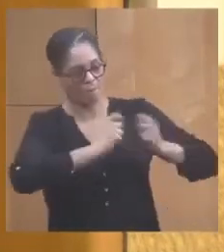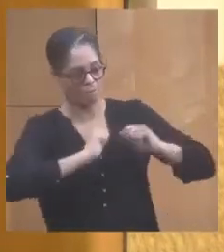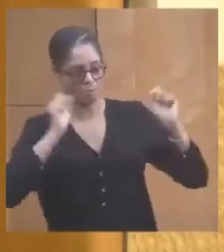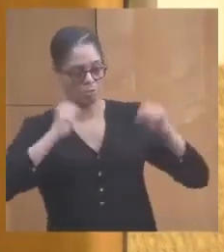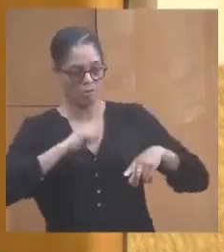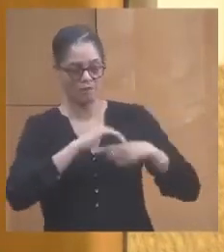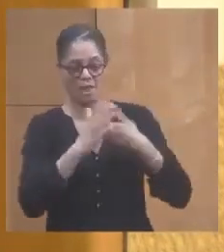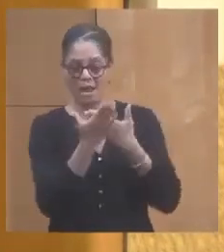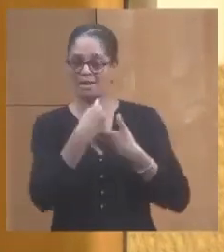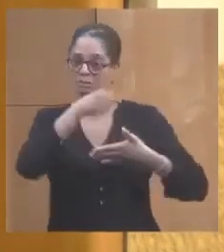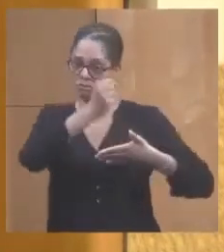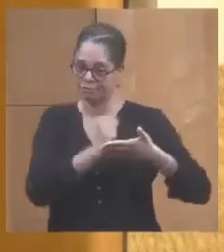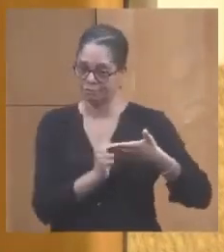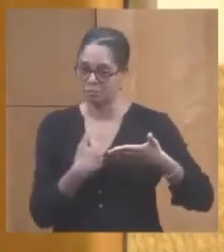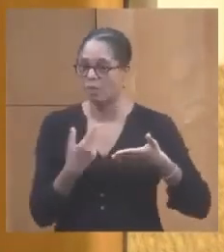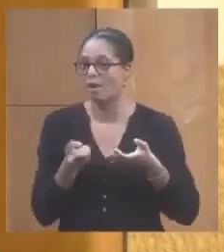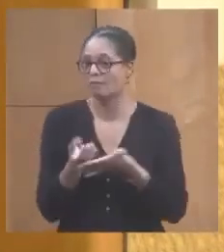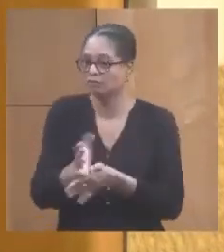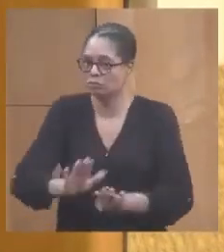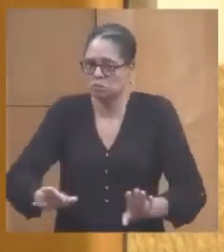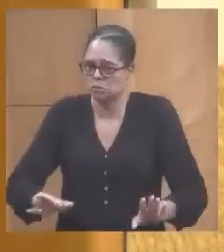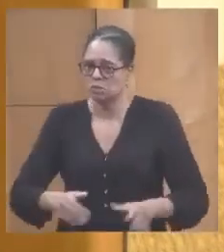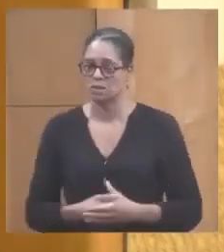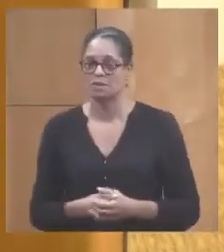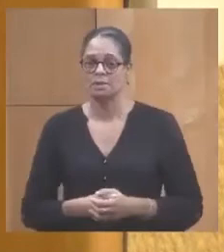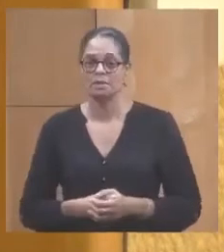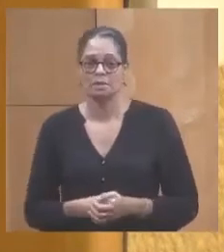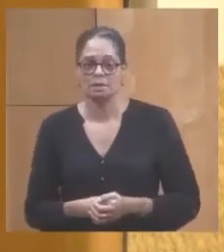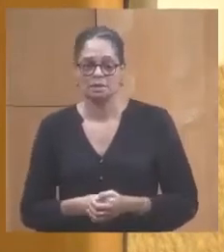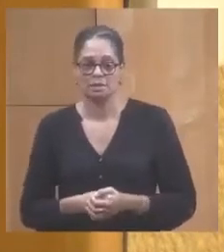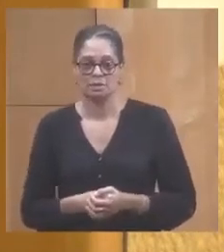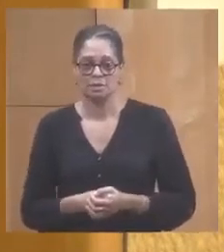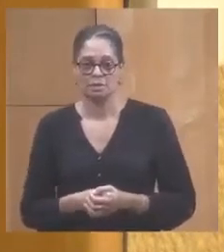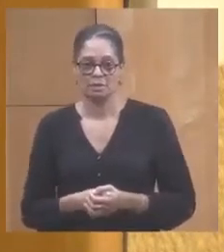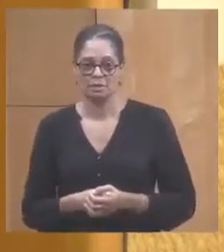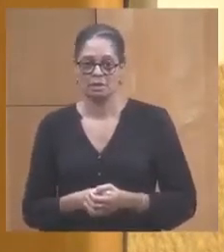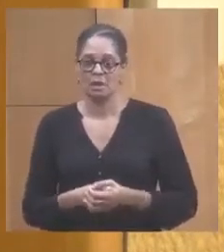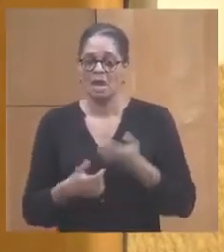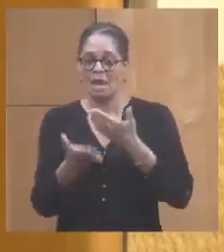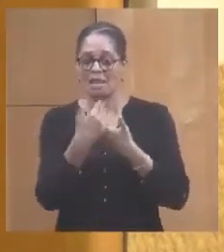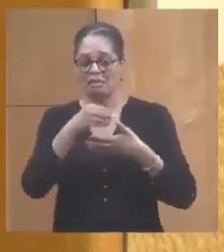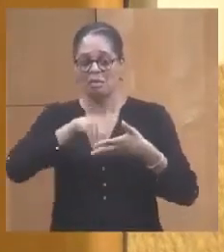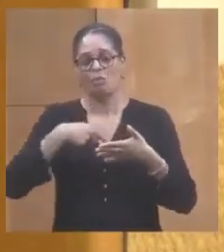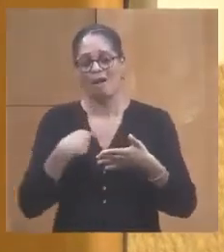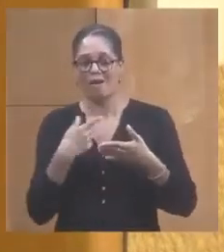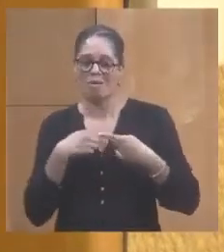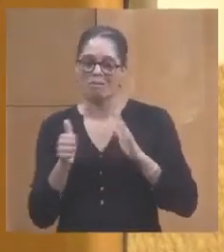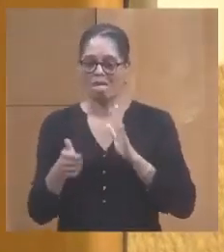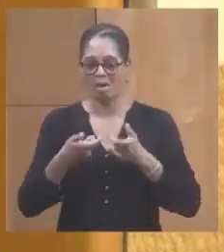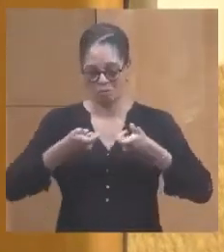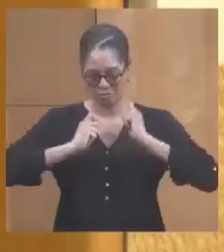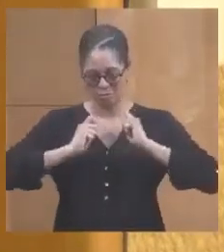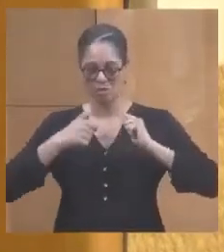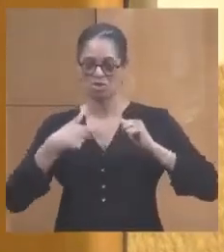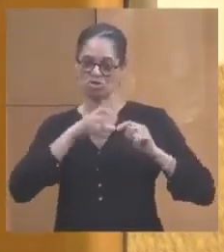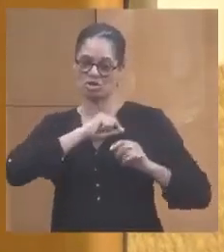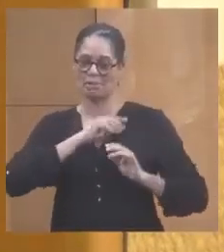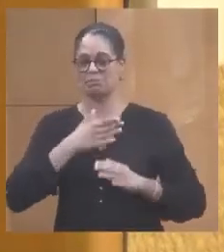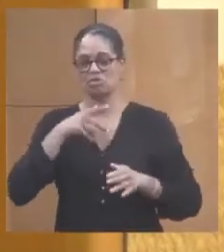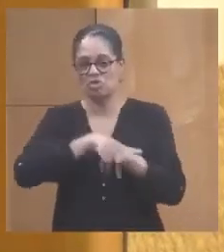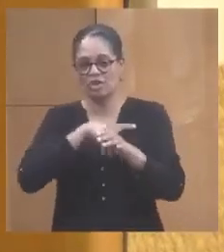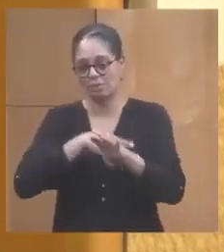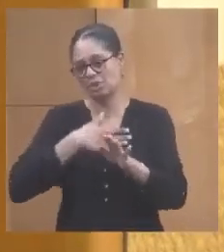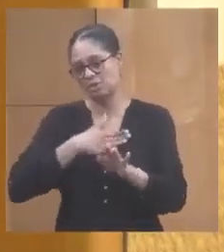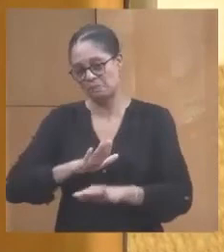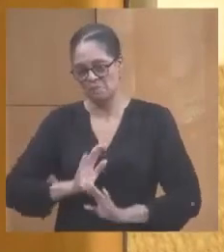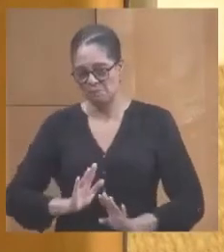signer ce type de courrier je vous rends de ce que nous faisons c'est pas en tout cas agréable pour moi j'aime pas jouer aux gendarmes c'était plutôt en face des gendarmes